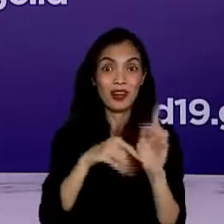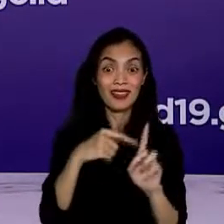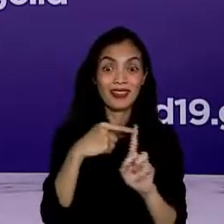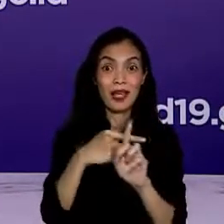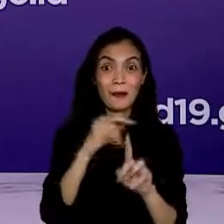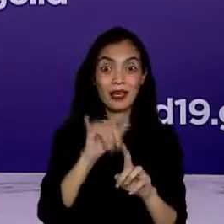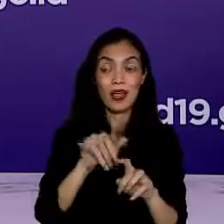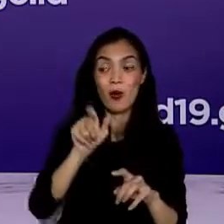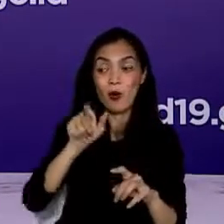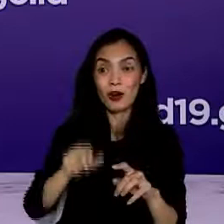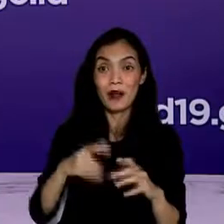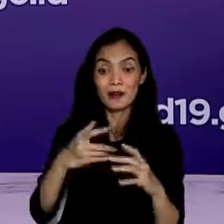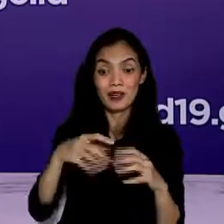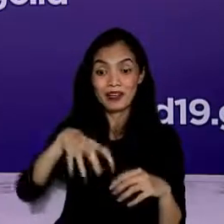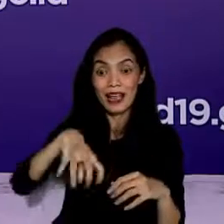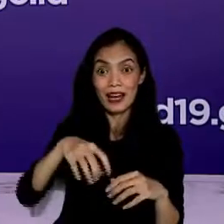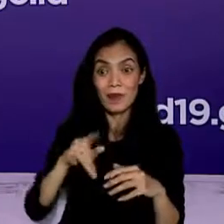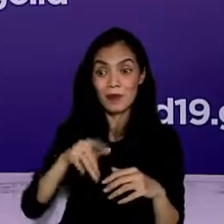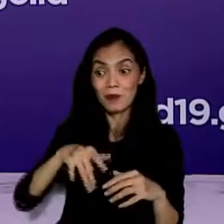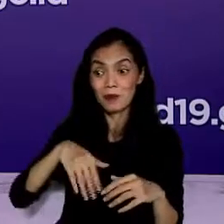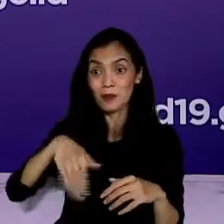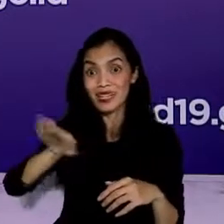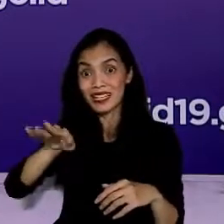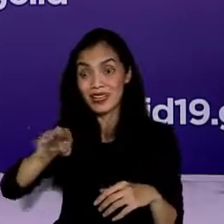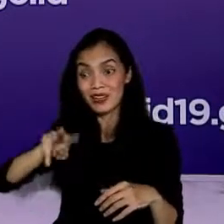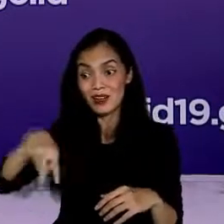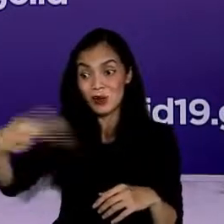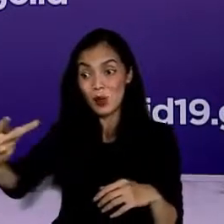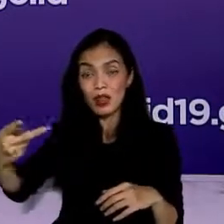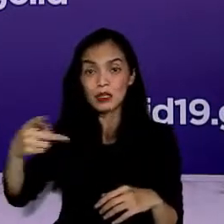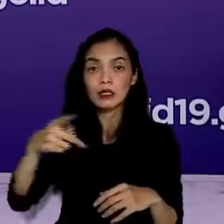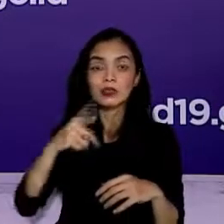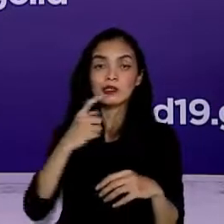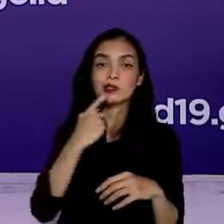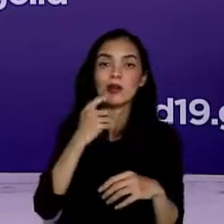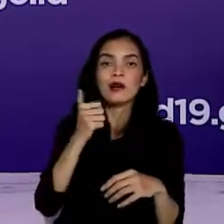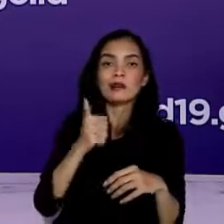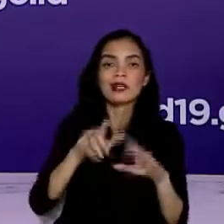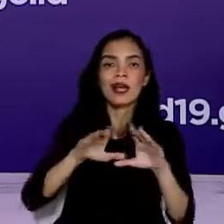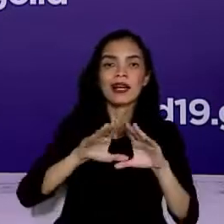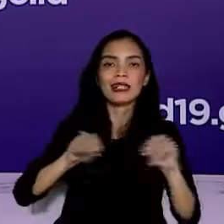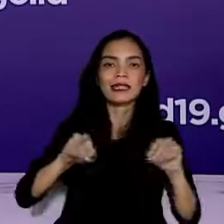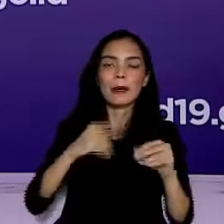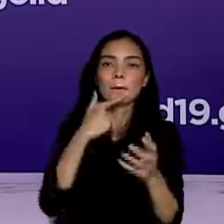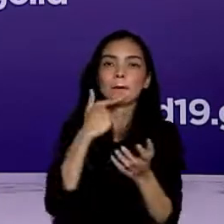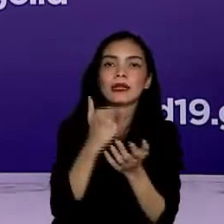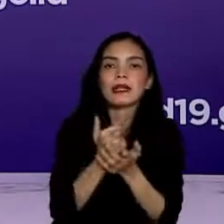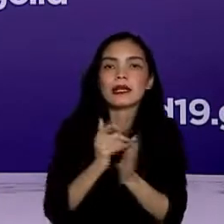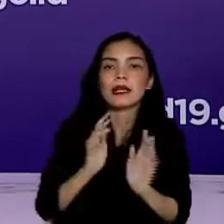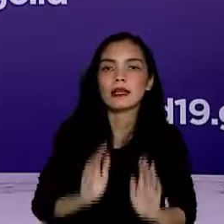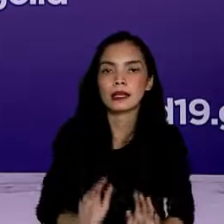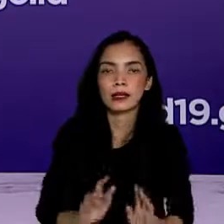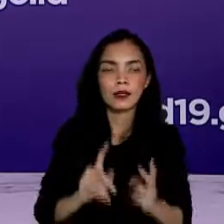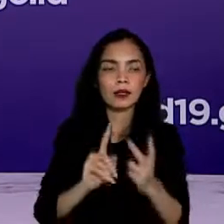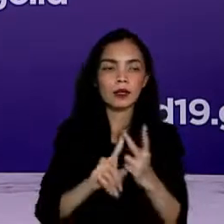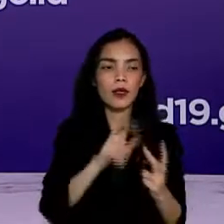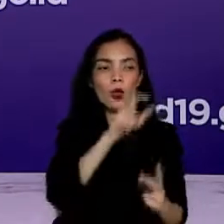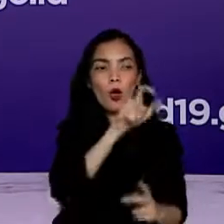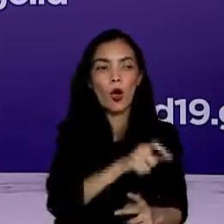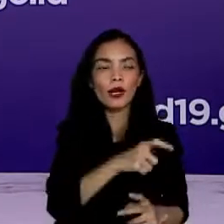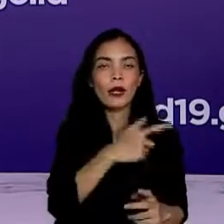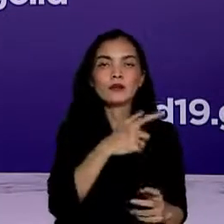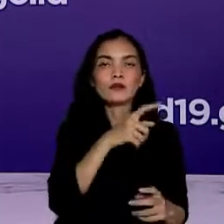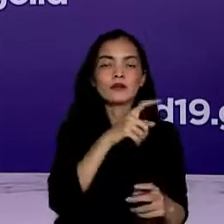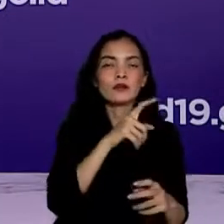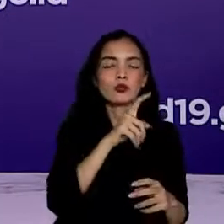perjalanan orang keluar daerah untuk sementara dibatasi hanya untuk pekerja sektor esensial dan kritikal, serta perorangan dengan